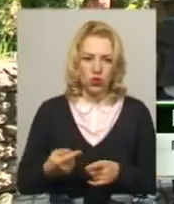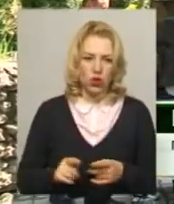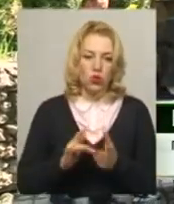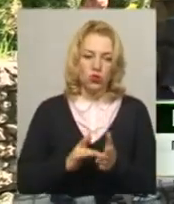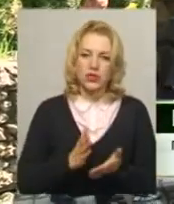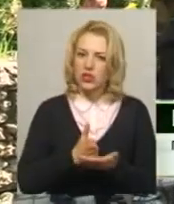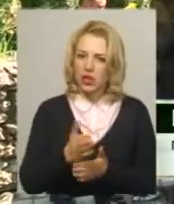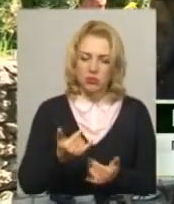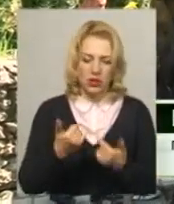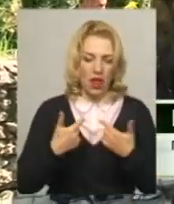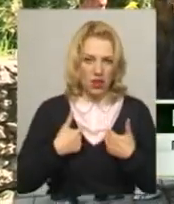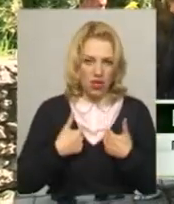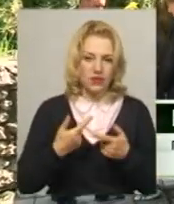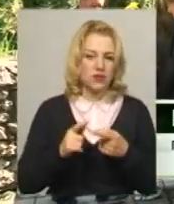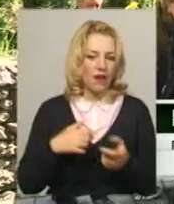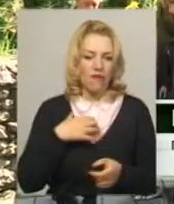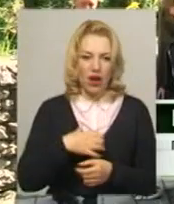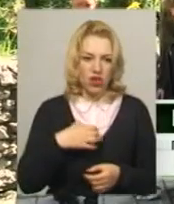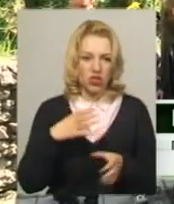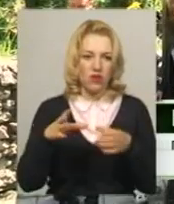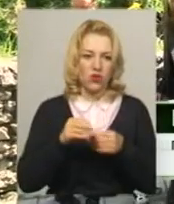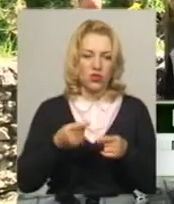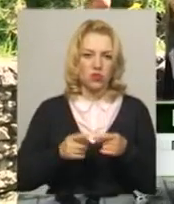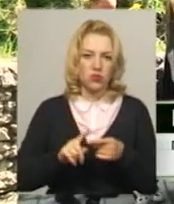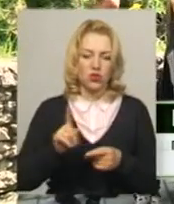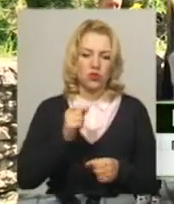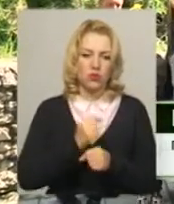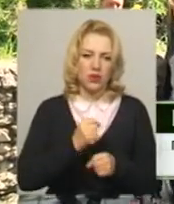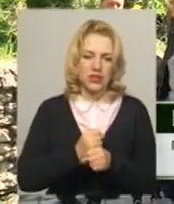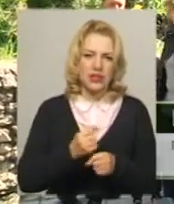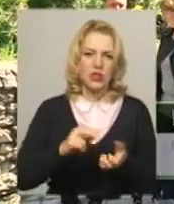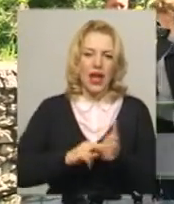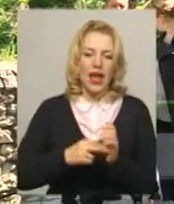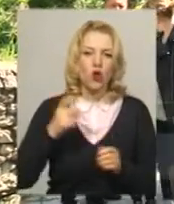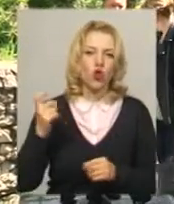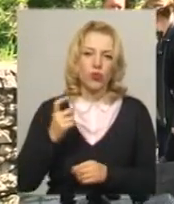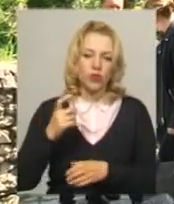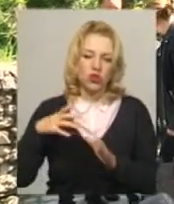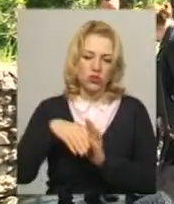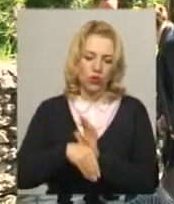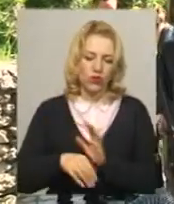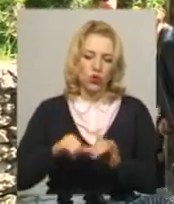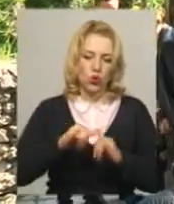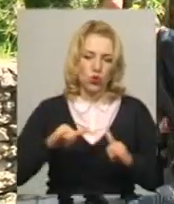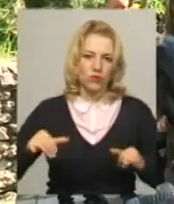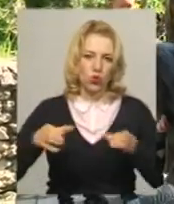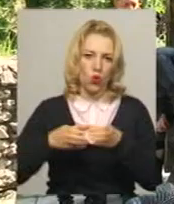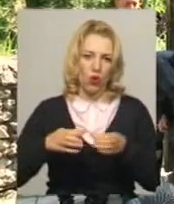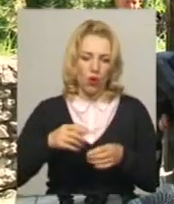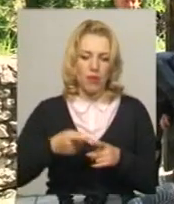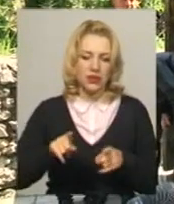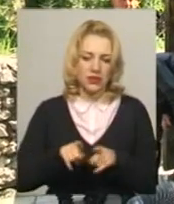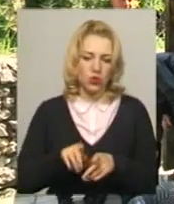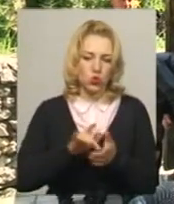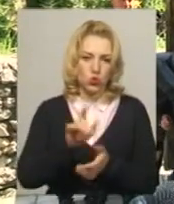звичайно важливо. Разом з тим, що ми працюємо економічною складовою розвитку громади, ми розуміємо, що турист сьогодні –